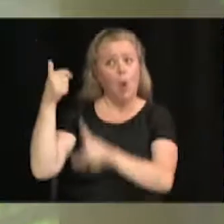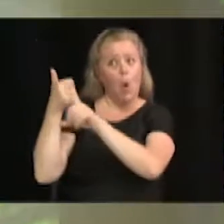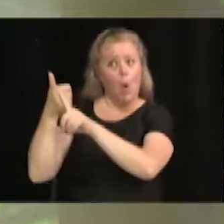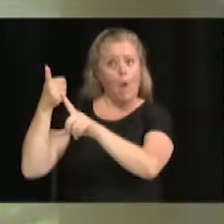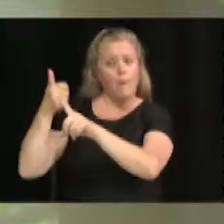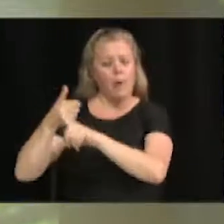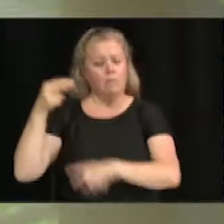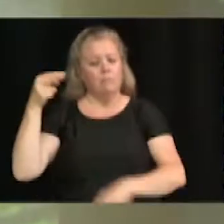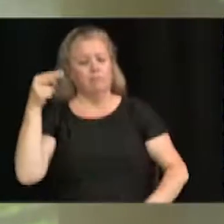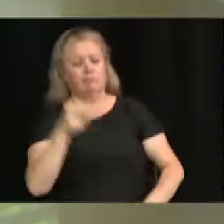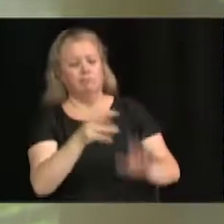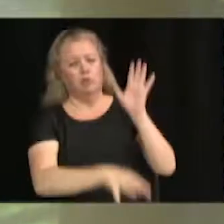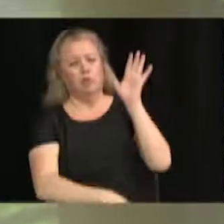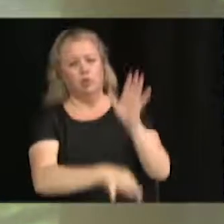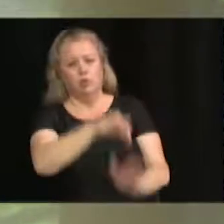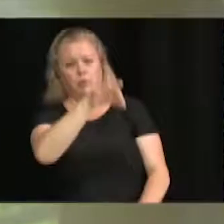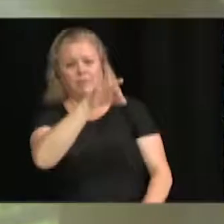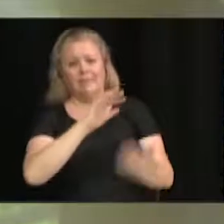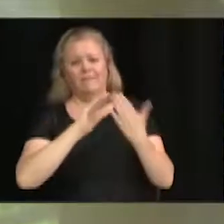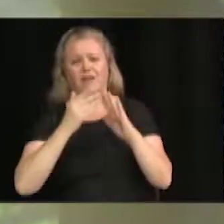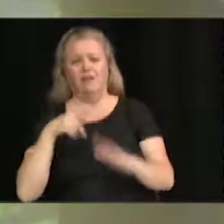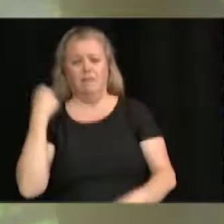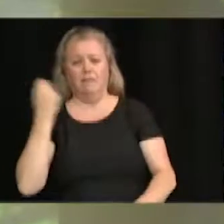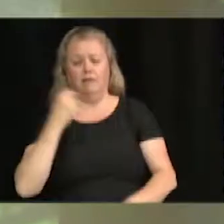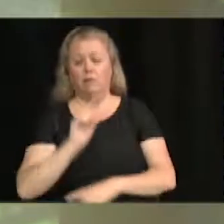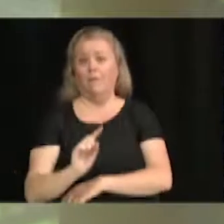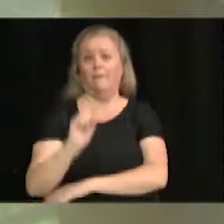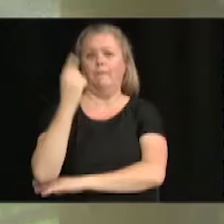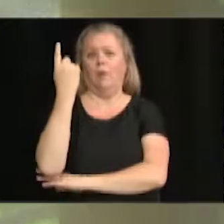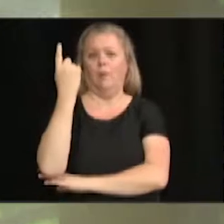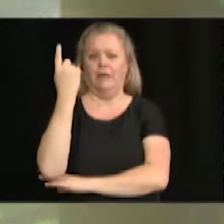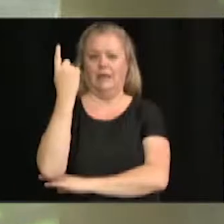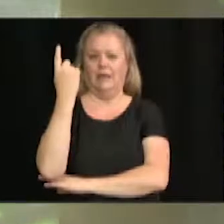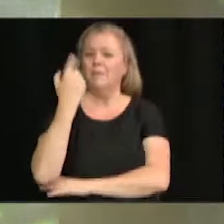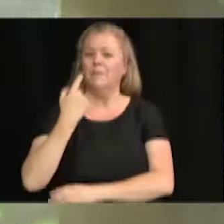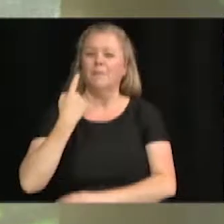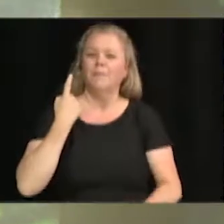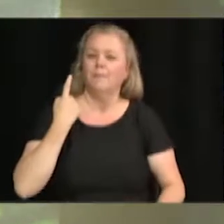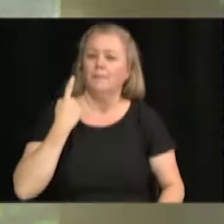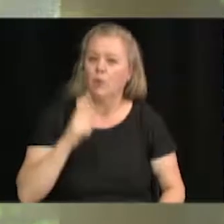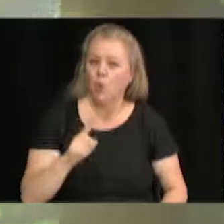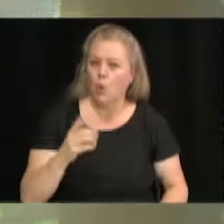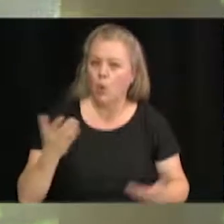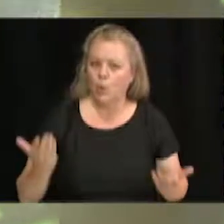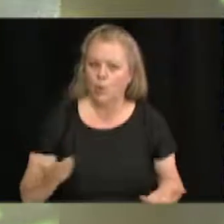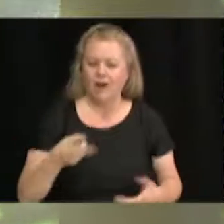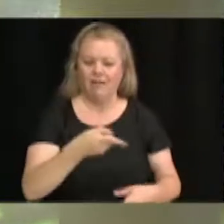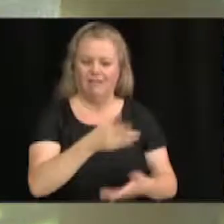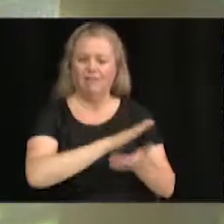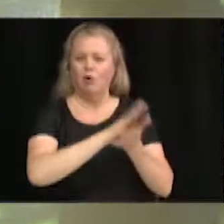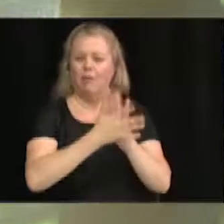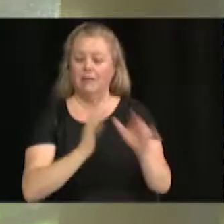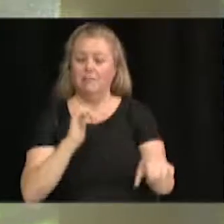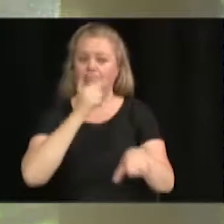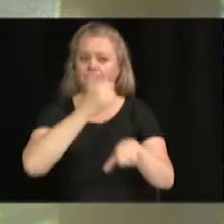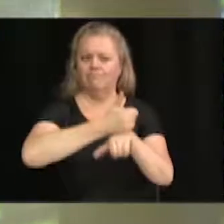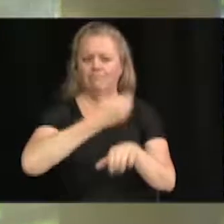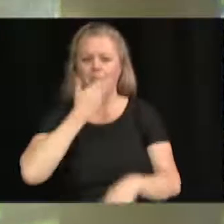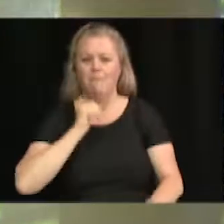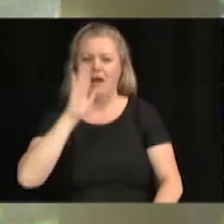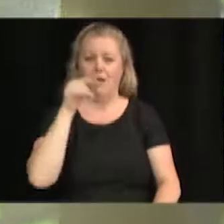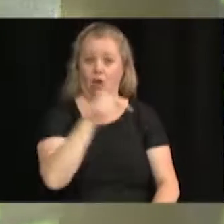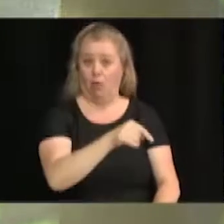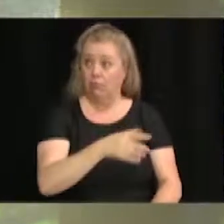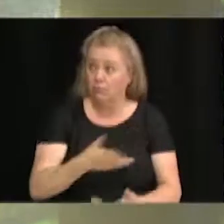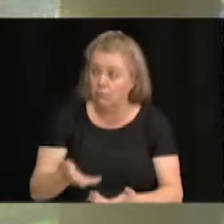au premier rang au Québec pour démarrer ou encore faire croître une entreprise lors de son dernier